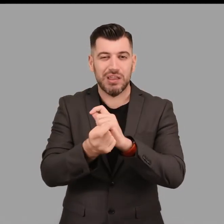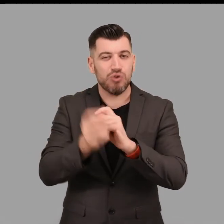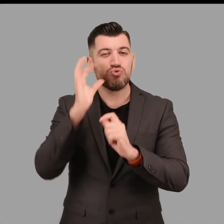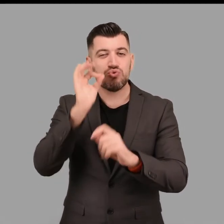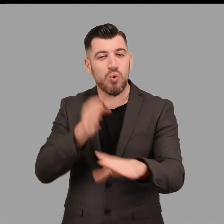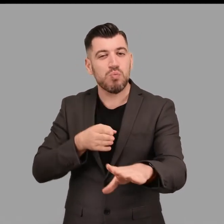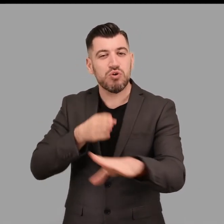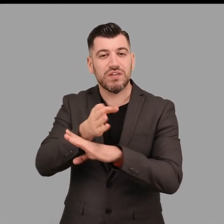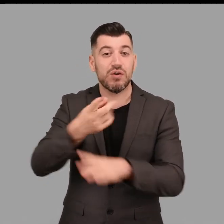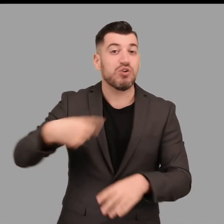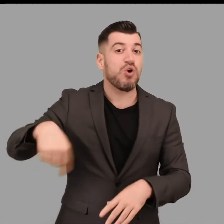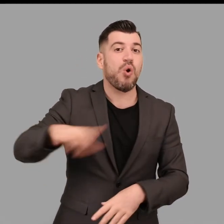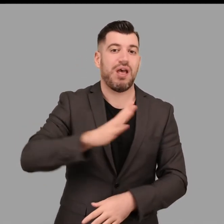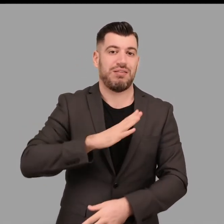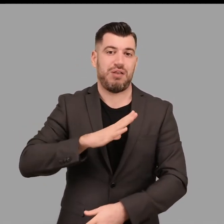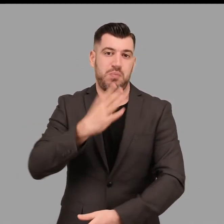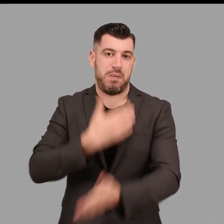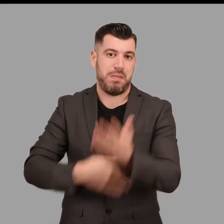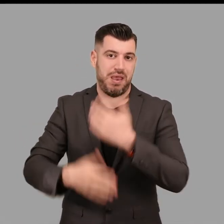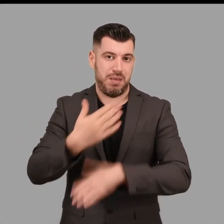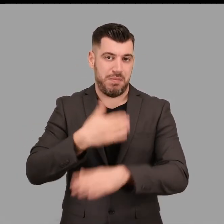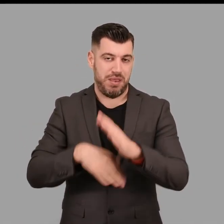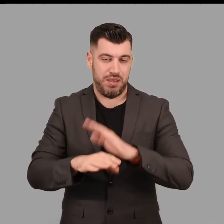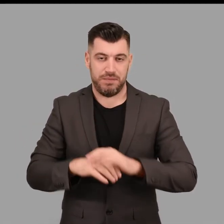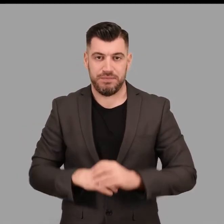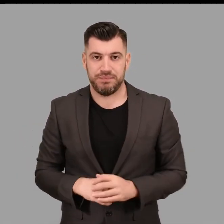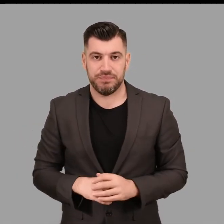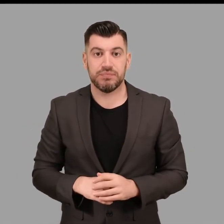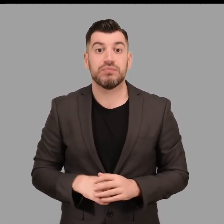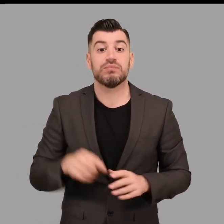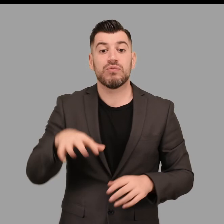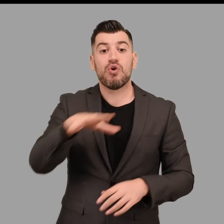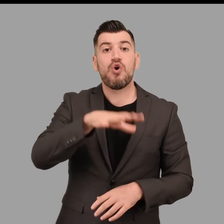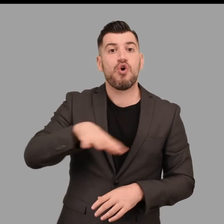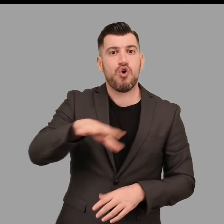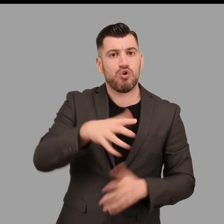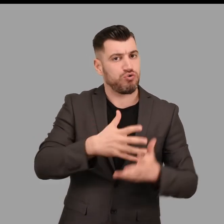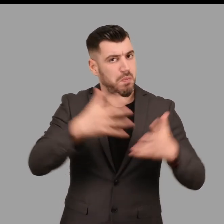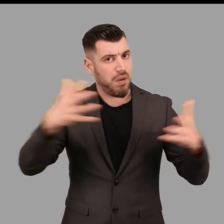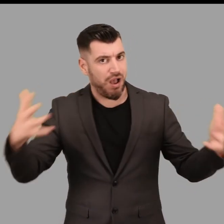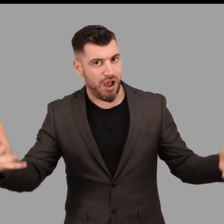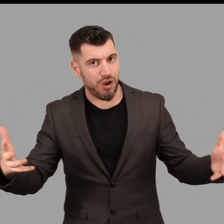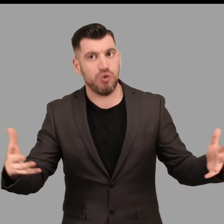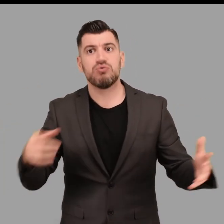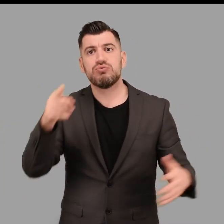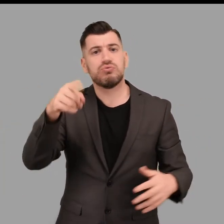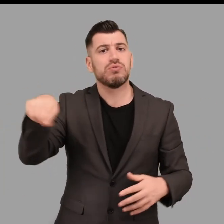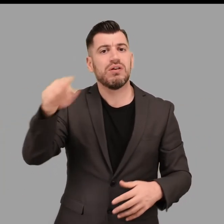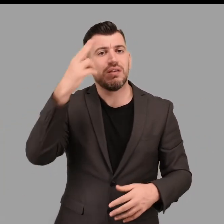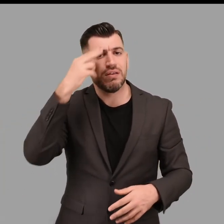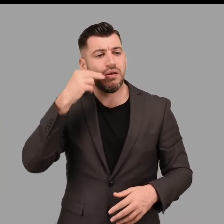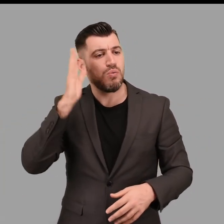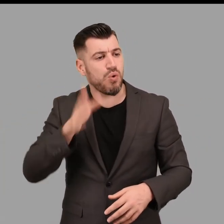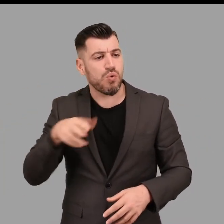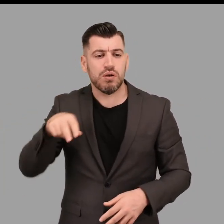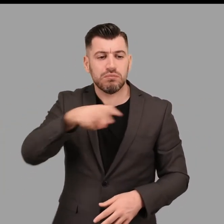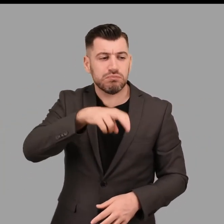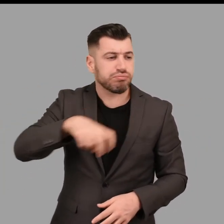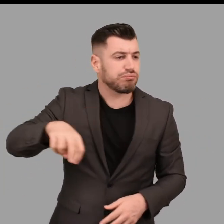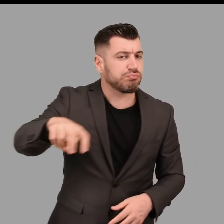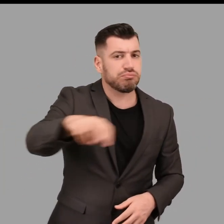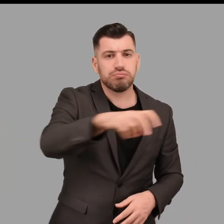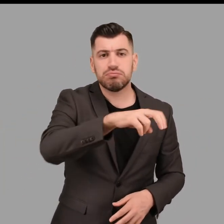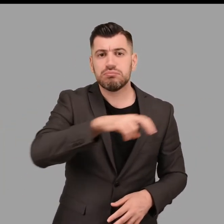μας βοήθησαν να σχεδιάσουμε τη μόνιμη παρέμβαση που προγραμματίζεται τώρα πια στο μουσείο σε μία αίθουσα αρχικά αυτή του νεολυθικού